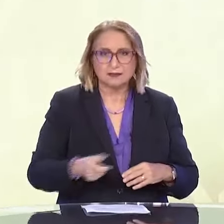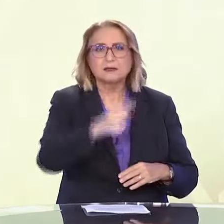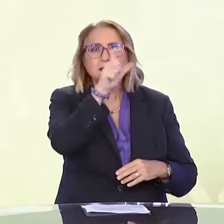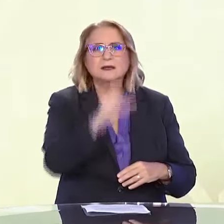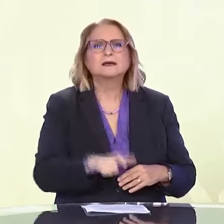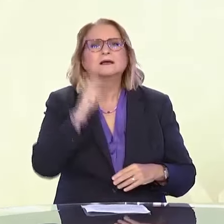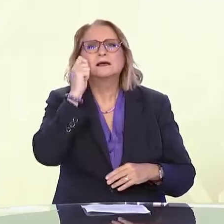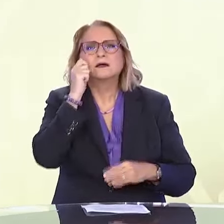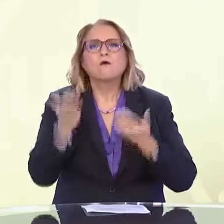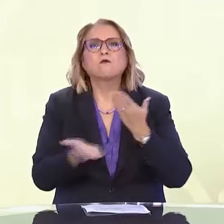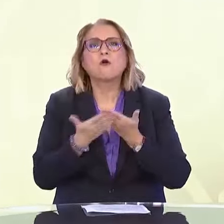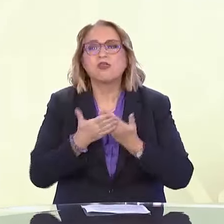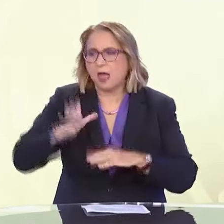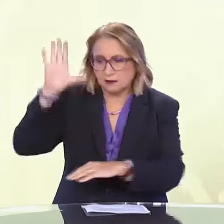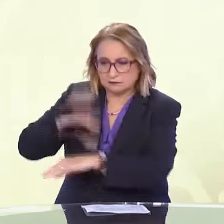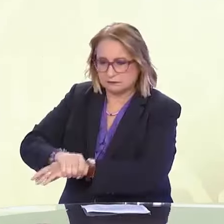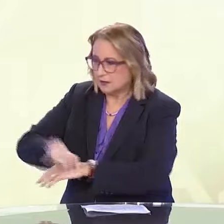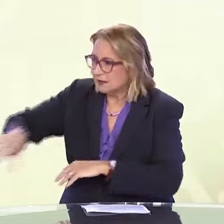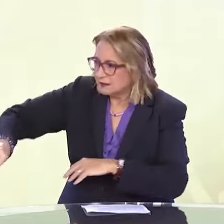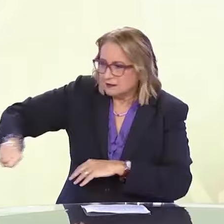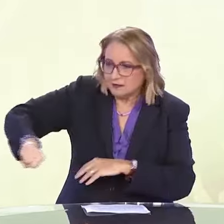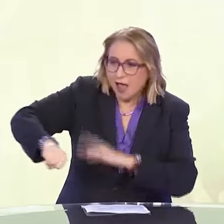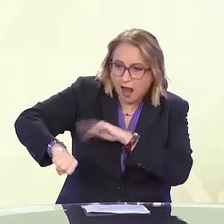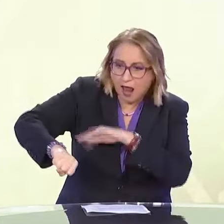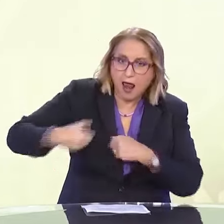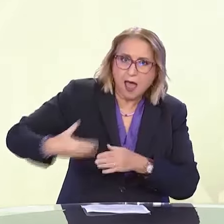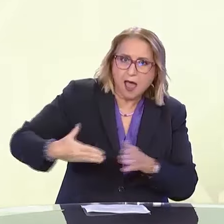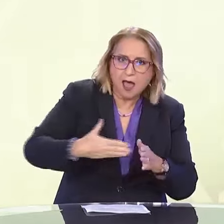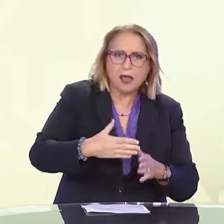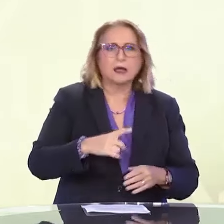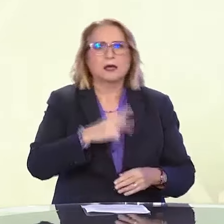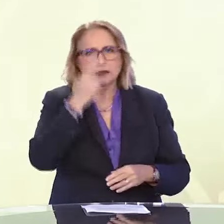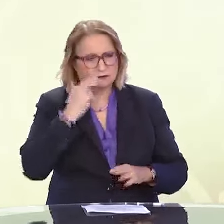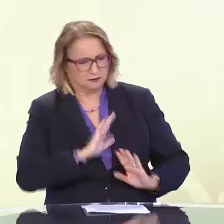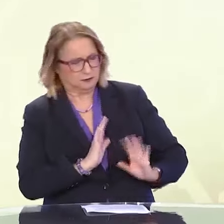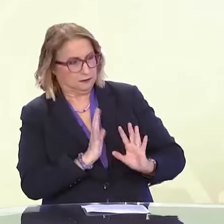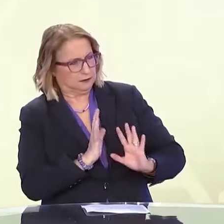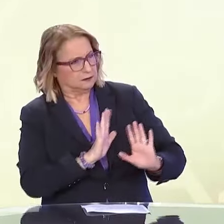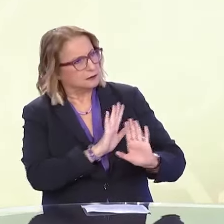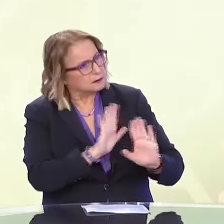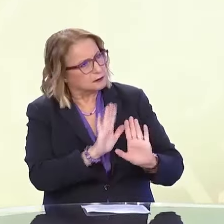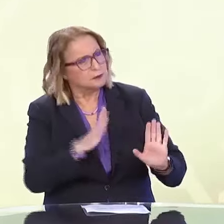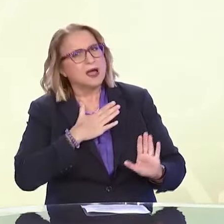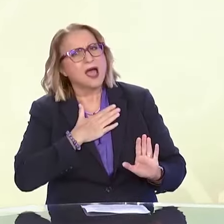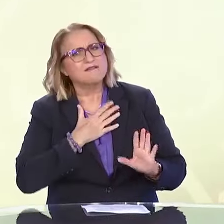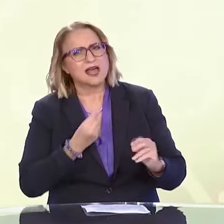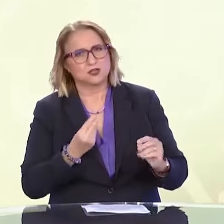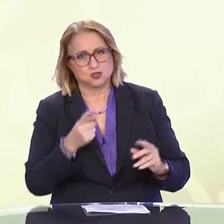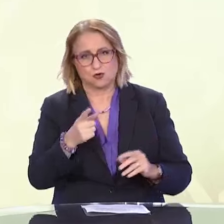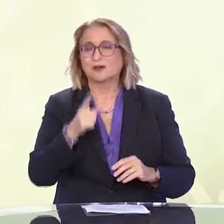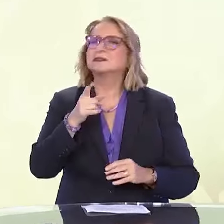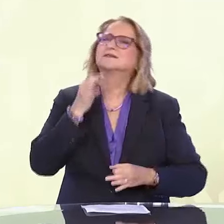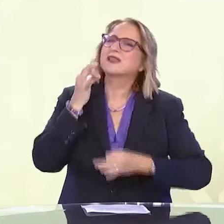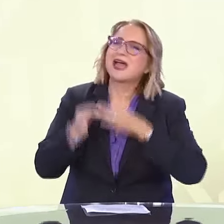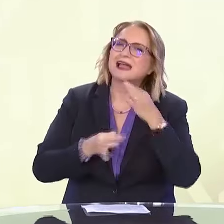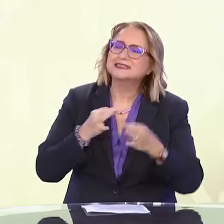Είμαι οκ, ευχαριστώ πολύ. Είμαι οκ. Καταρχάς είναι σημαντικό να σεβόμαστε τον προσωπικό χώρο και το δικαίωμα στη συνένεση των άλλων ανθρώπων